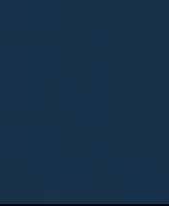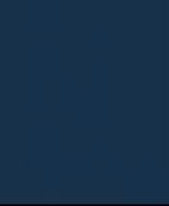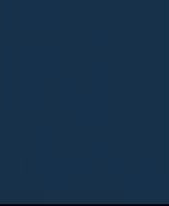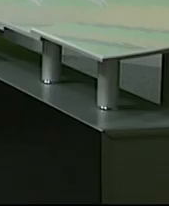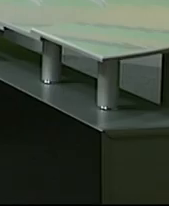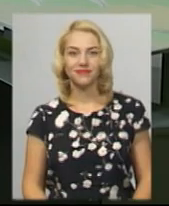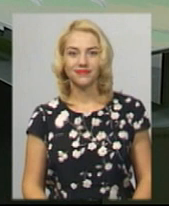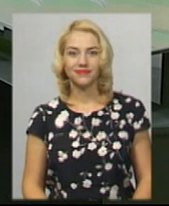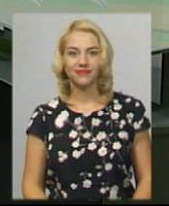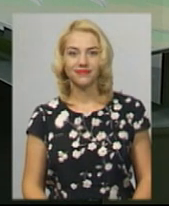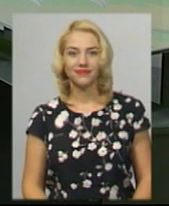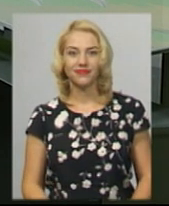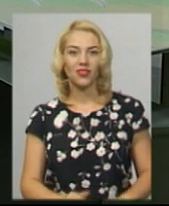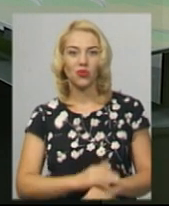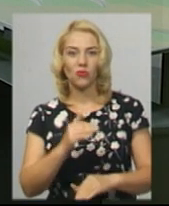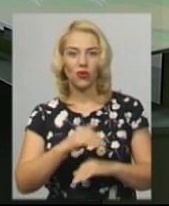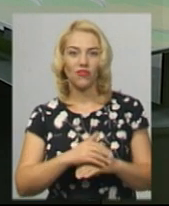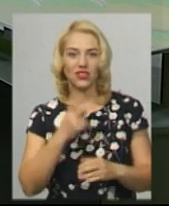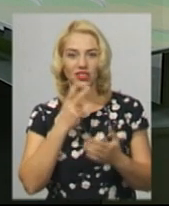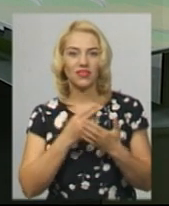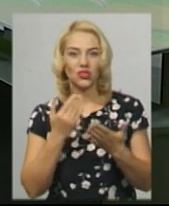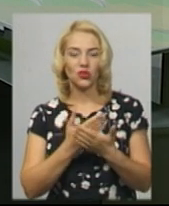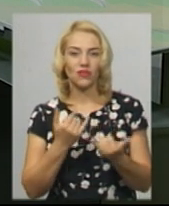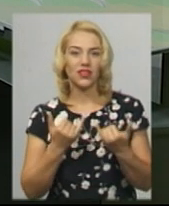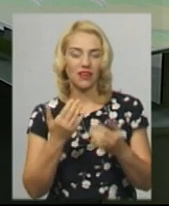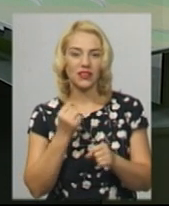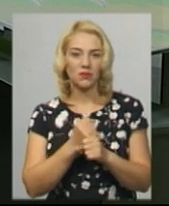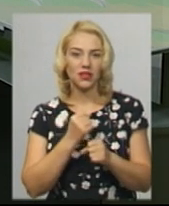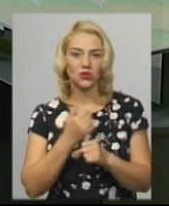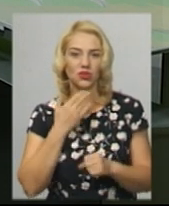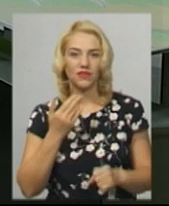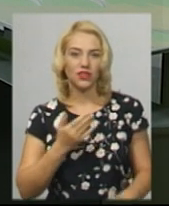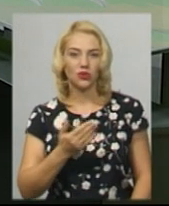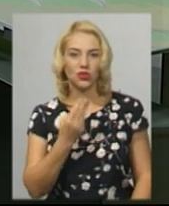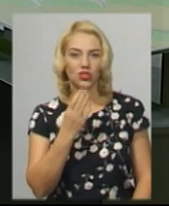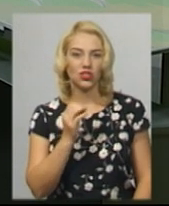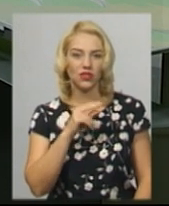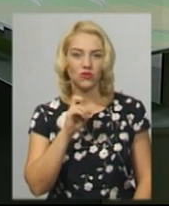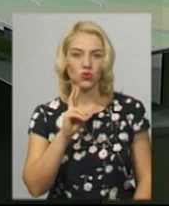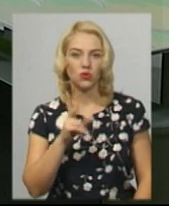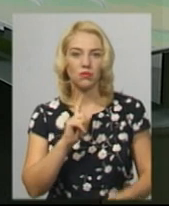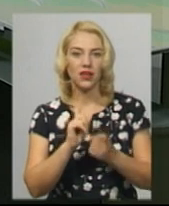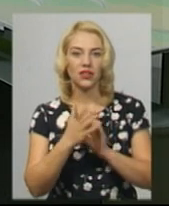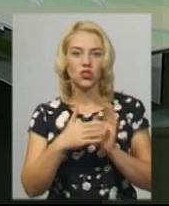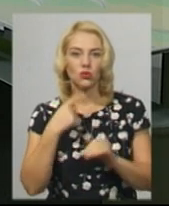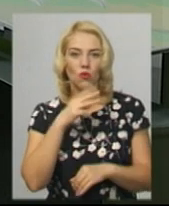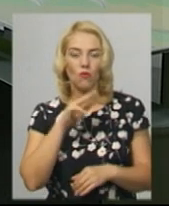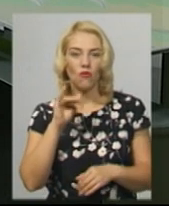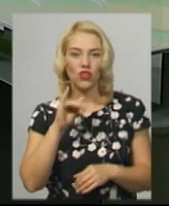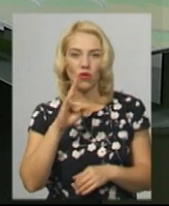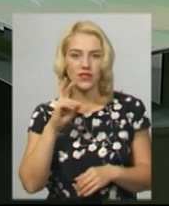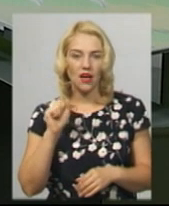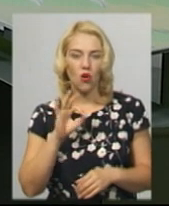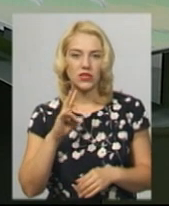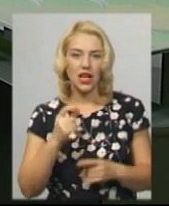Музика Доброго вечора, в ефірі новини. У студії для вас працюють ведуча Катерина Шевчук, на жест умову прикладає Оксана Фіновська.